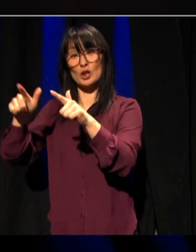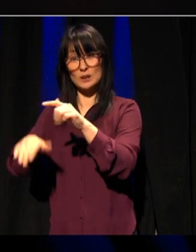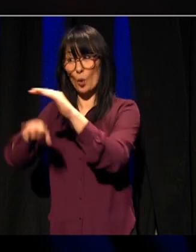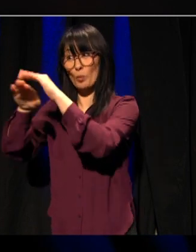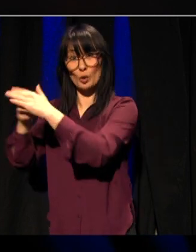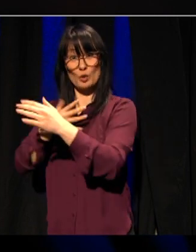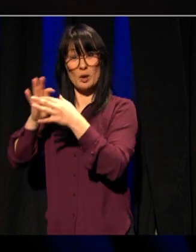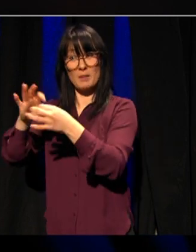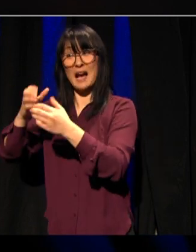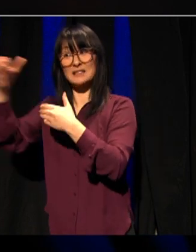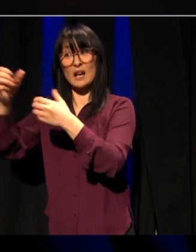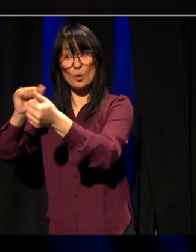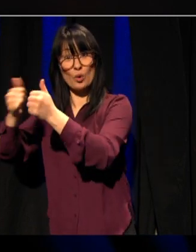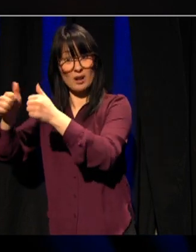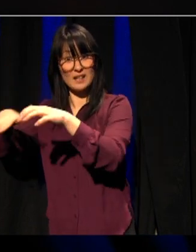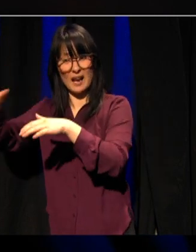konkurransarener.